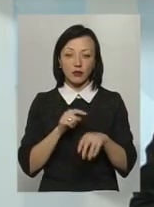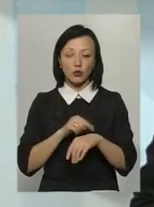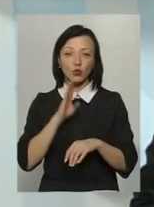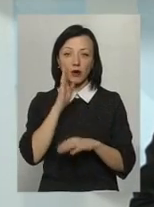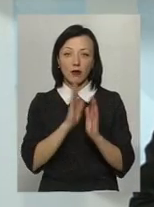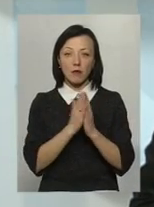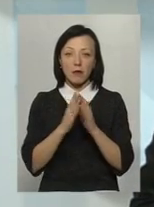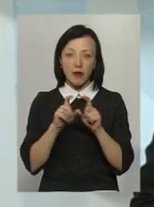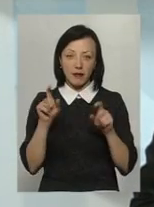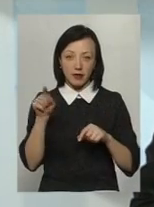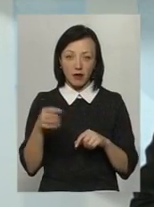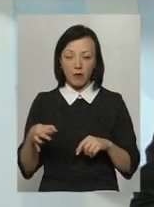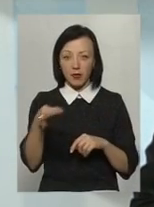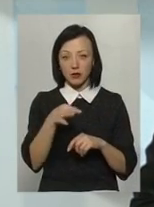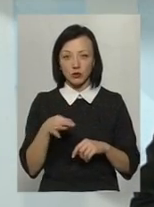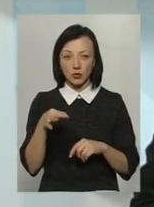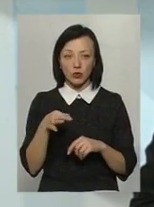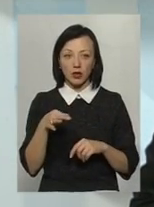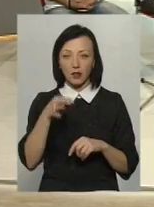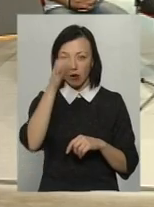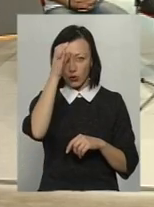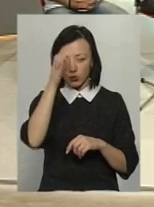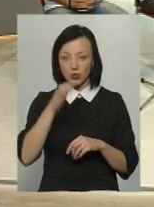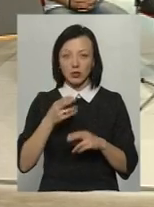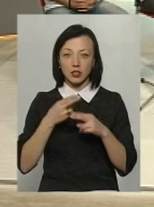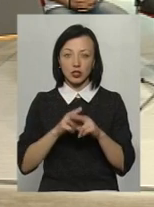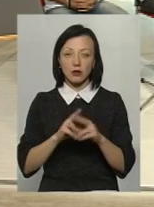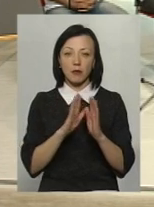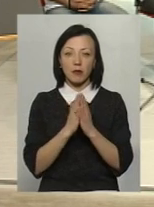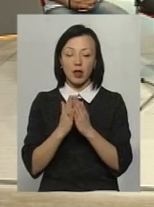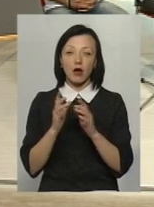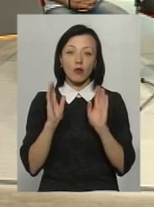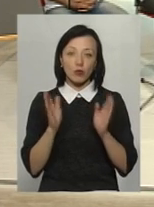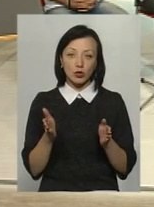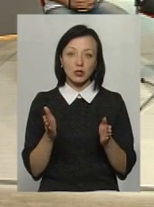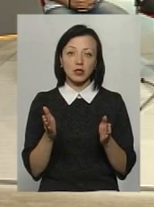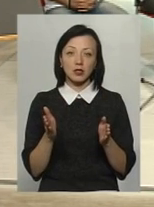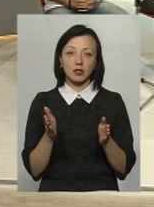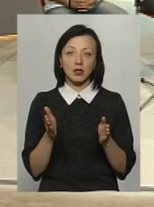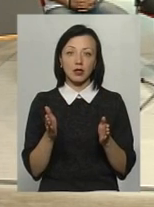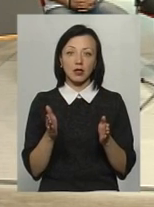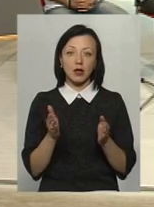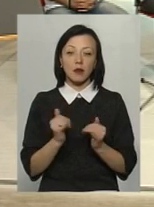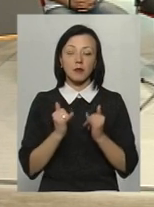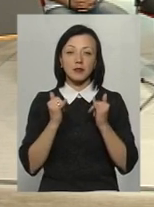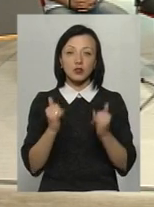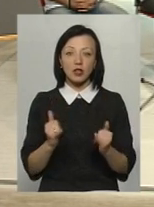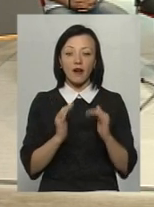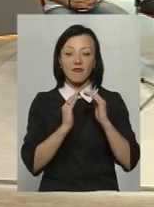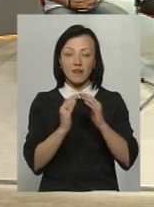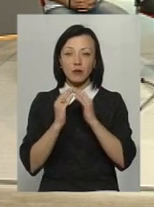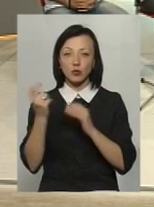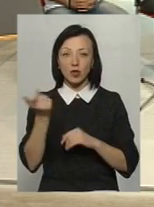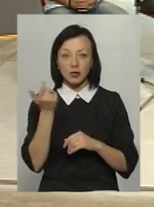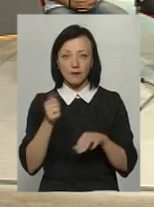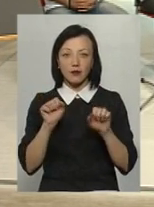бібліотекі, в областно-научно-технічній бібліотекі, она буде как раз посвящена фермерському хозяйству